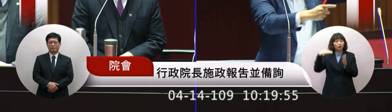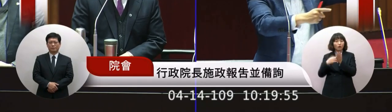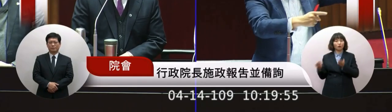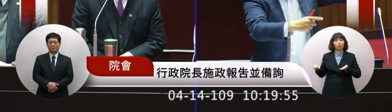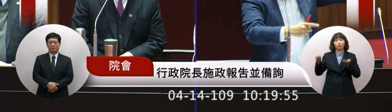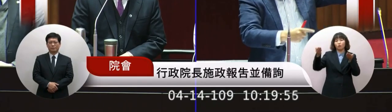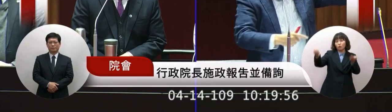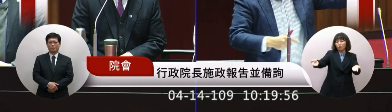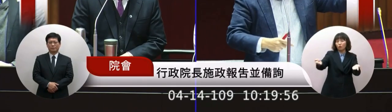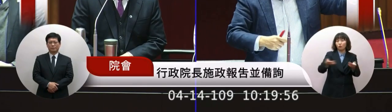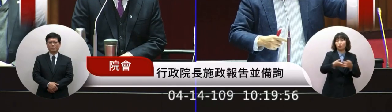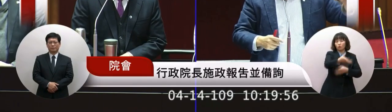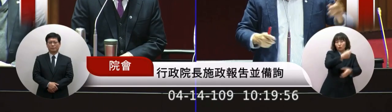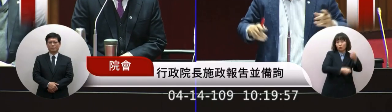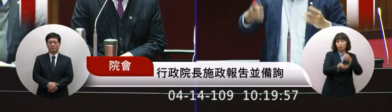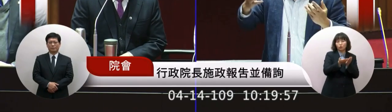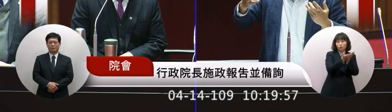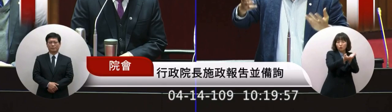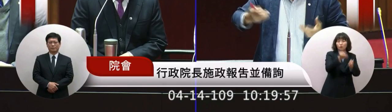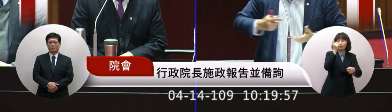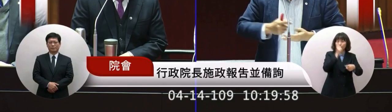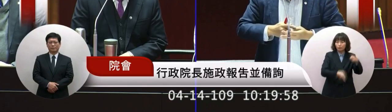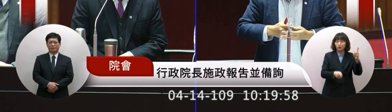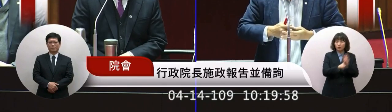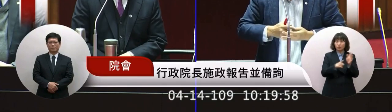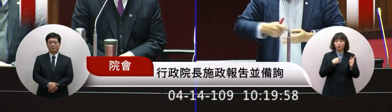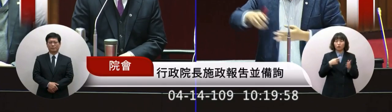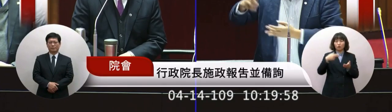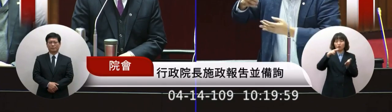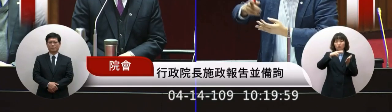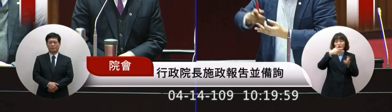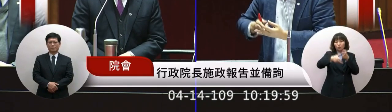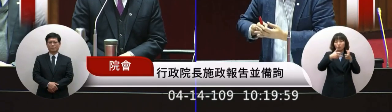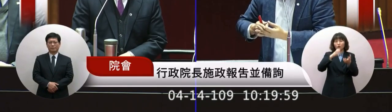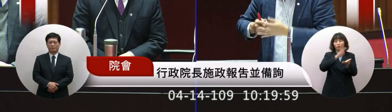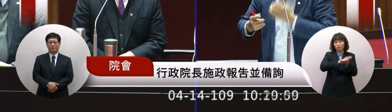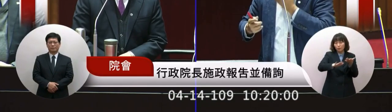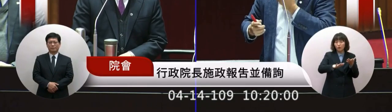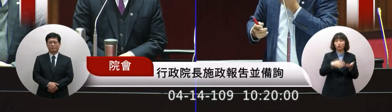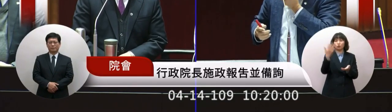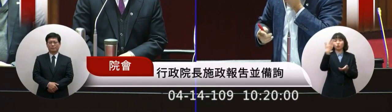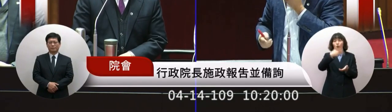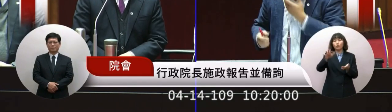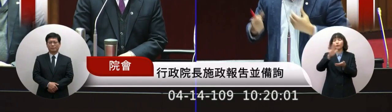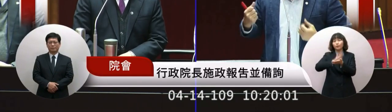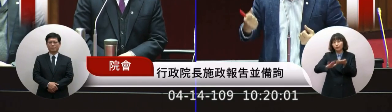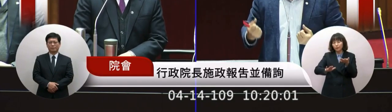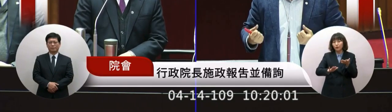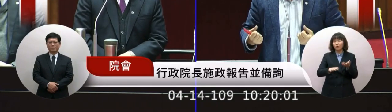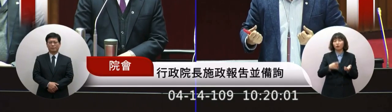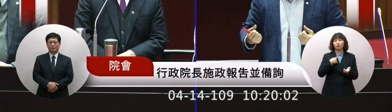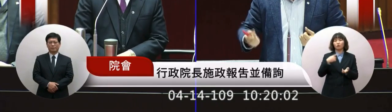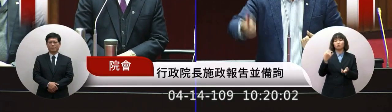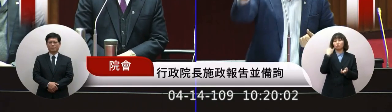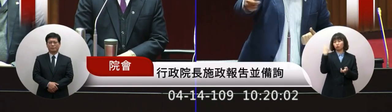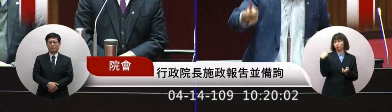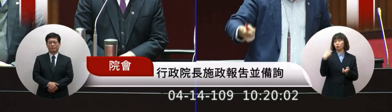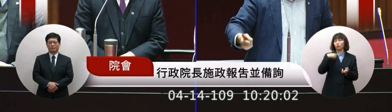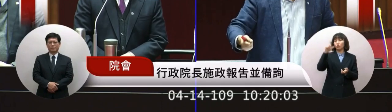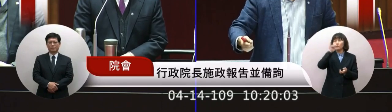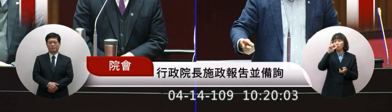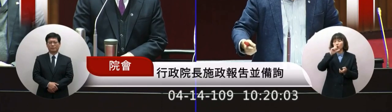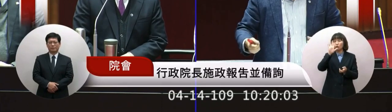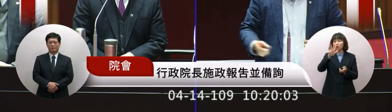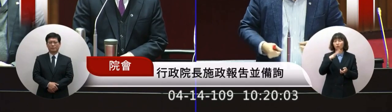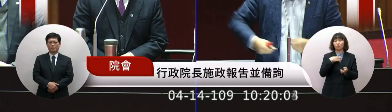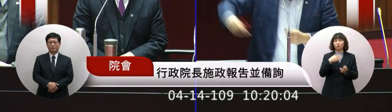出海去抓魚隔離一半我沒有油有可能沒有水可能我要喝一碗燒酒就要跟你